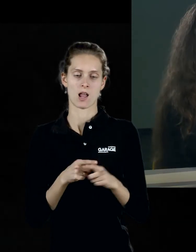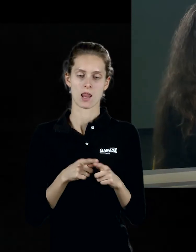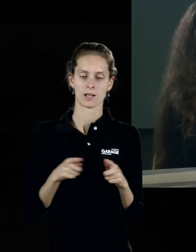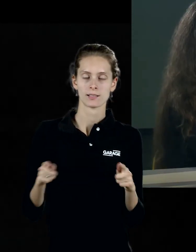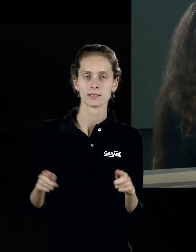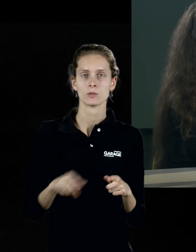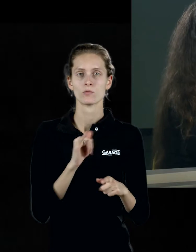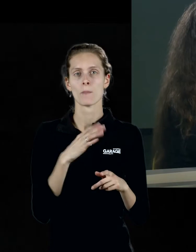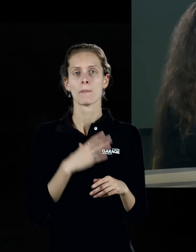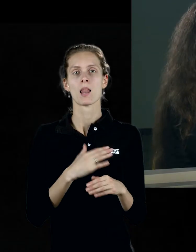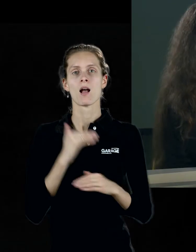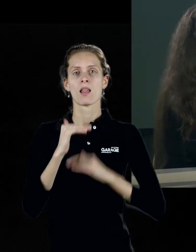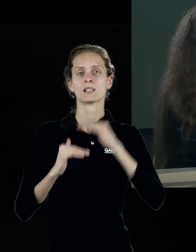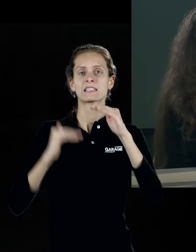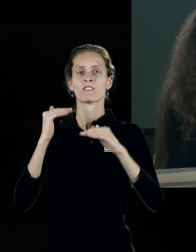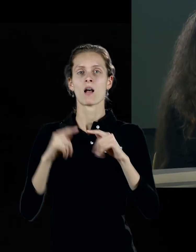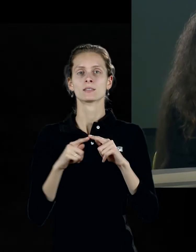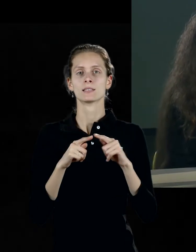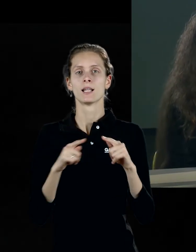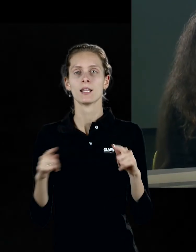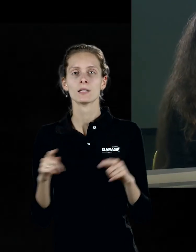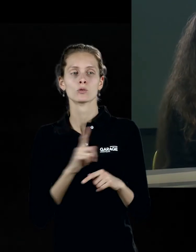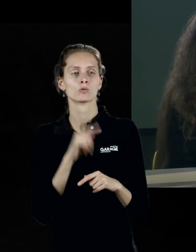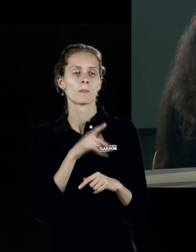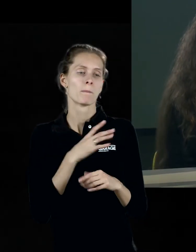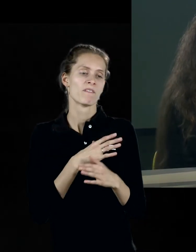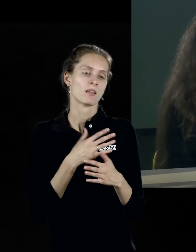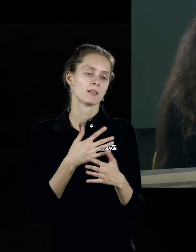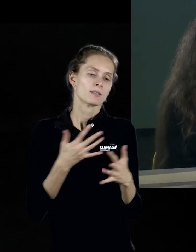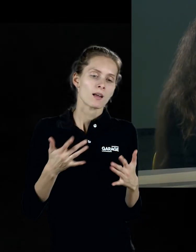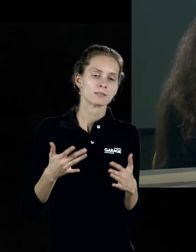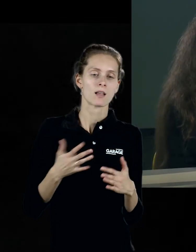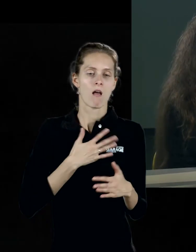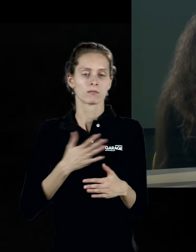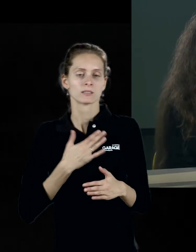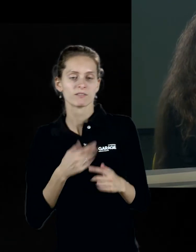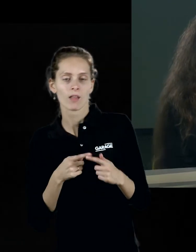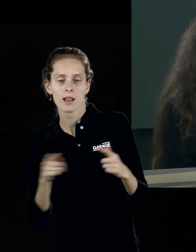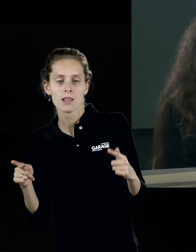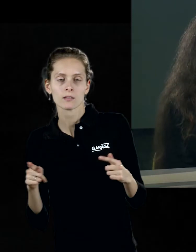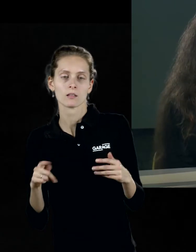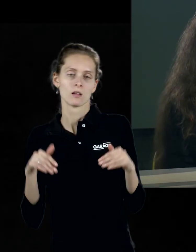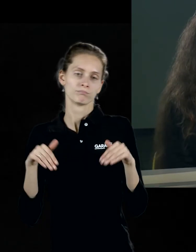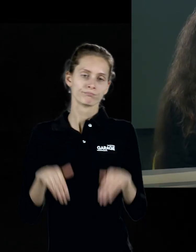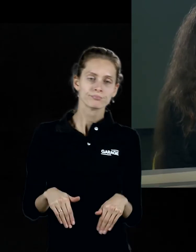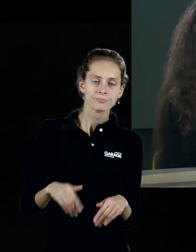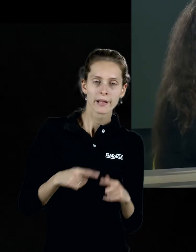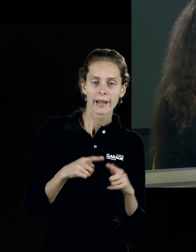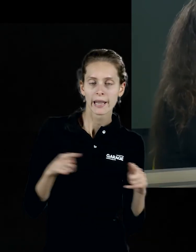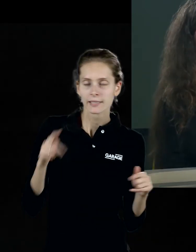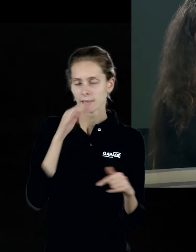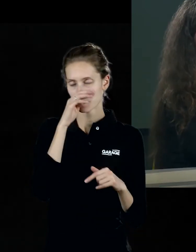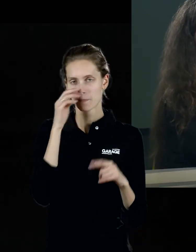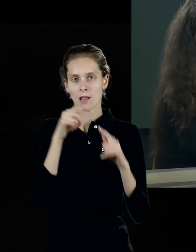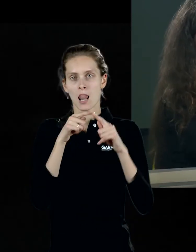У него была классификация линий, что они там бывают пассивные, активные линии, замкнутые линии, которая